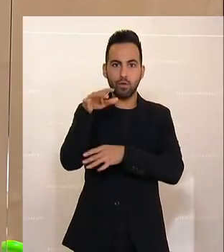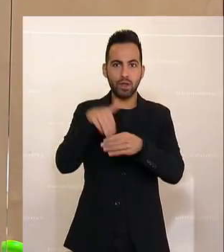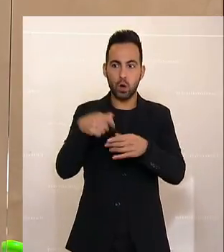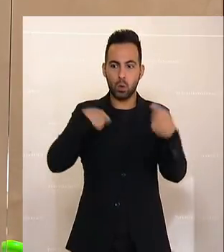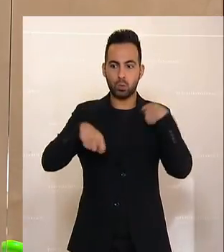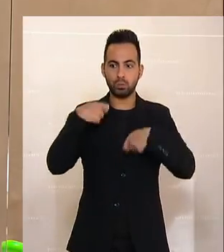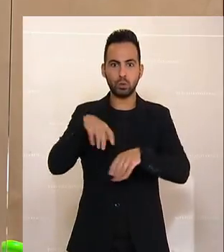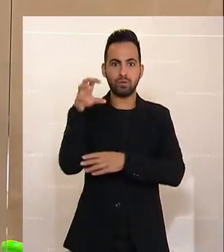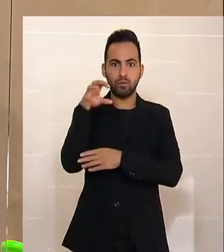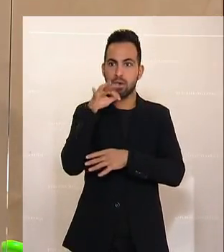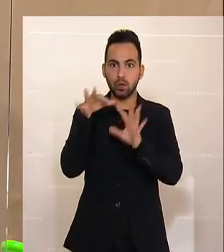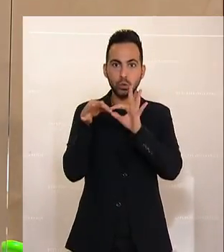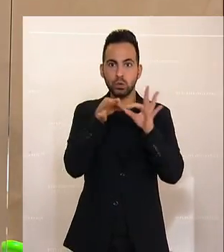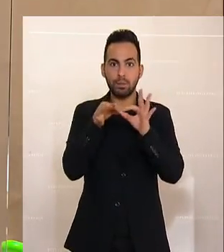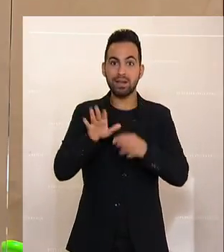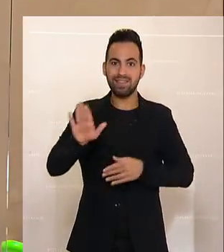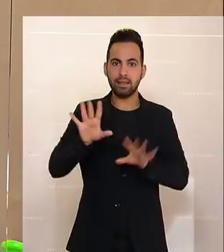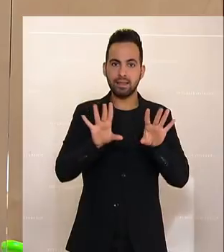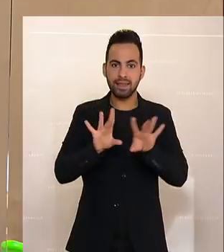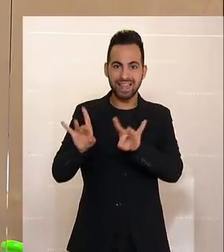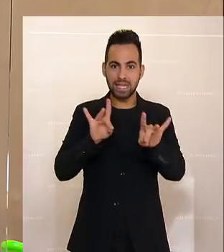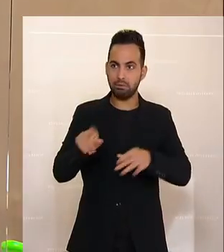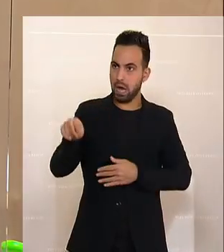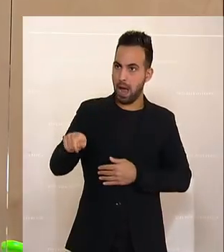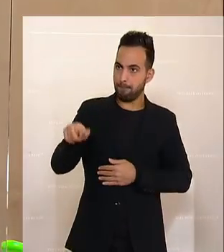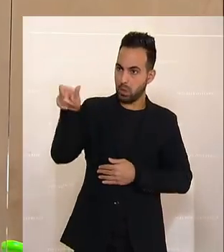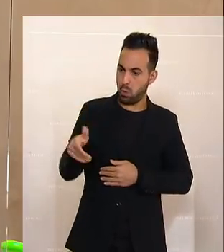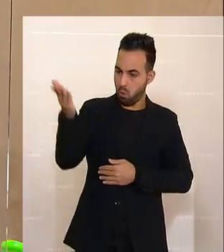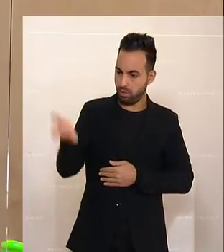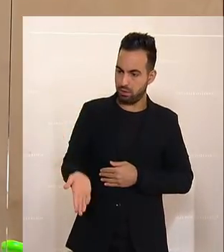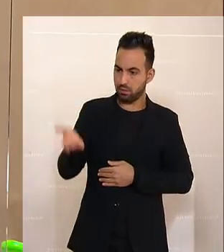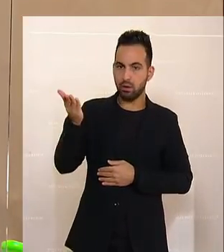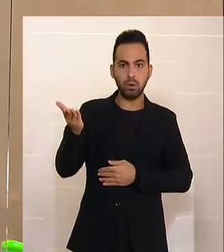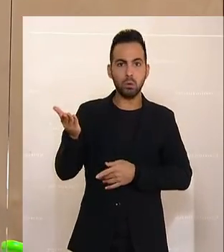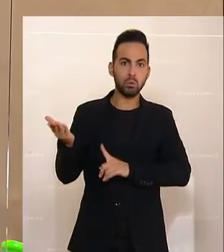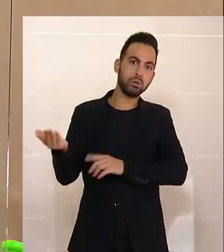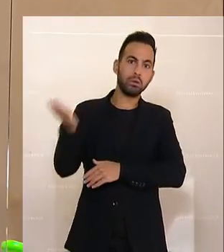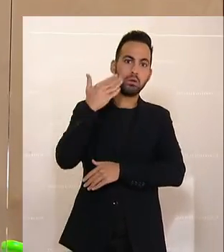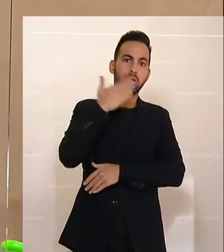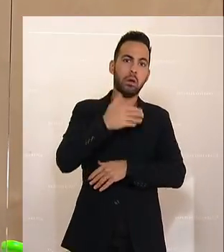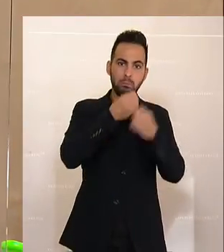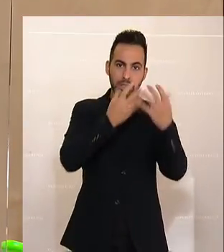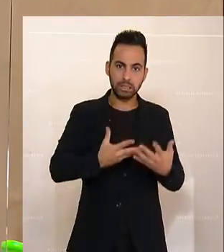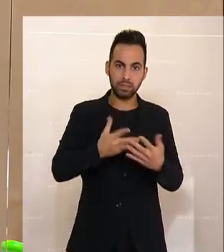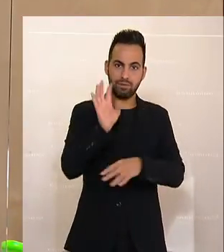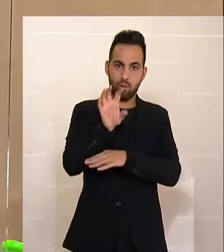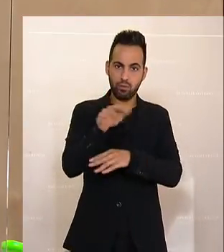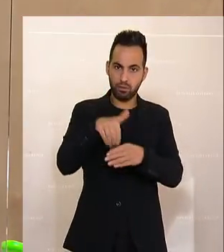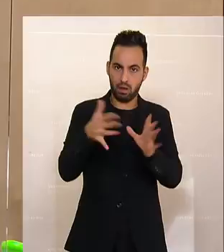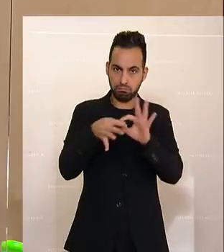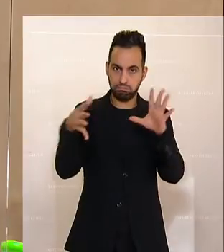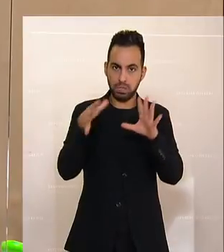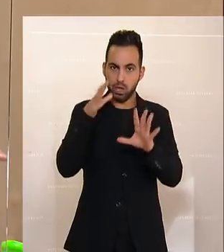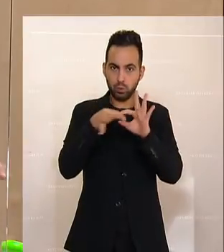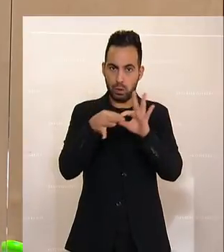Zusammenhang sehen zwischen Ihrer Tätigkeit als Abgeordneter und eben das, was da vorgeworfen wird von der